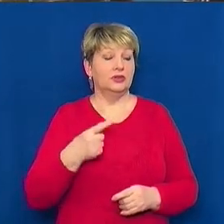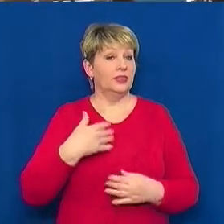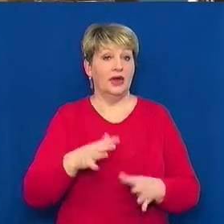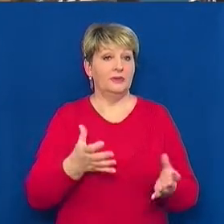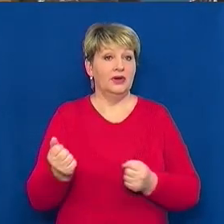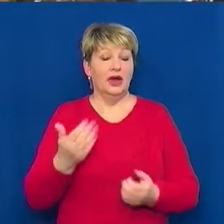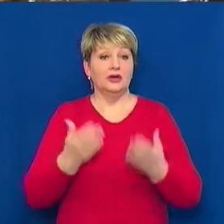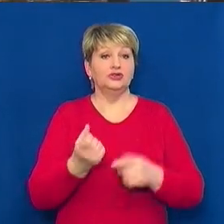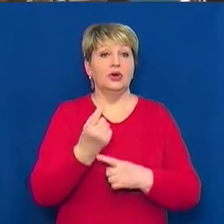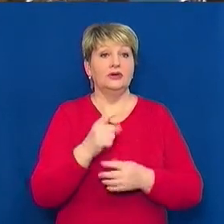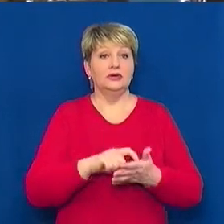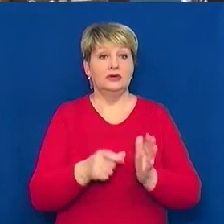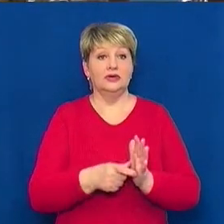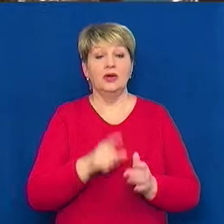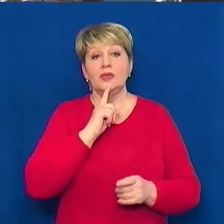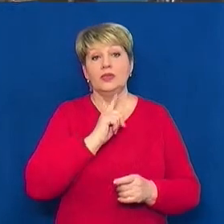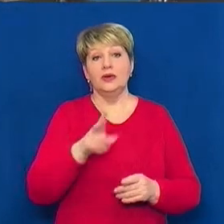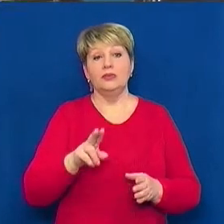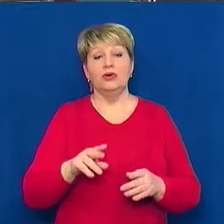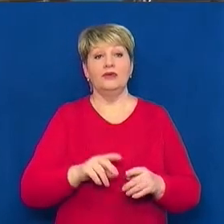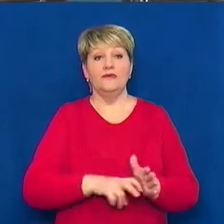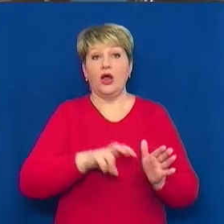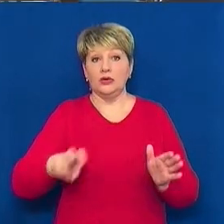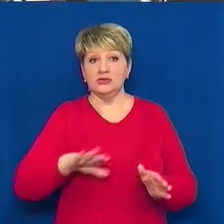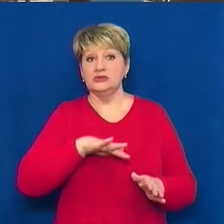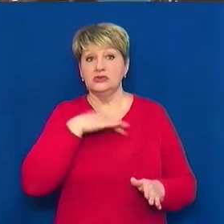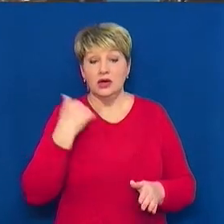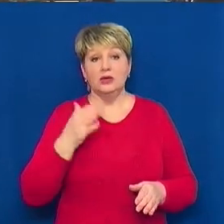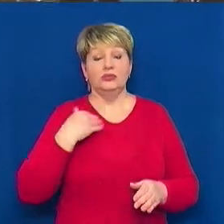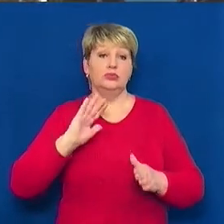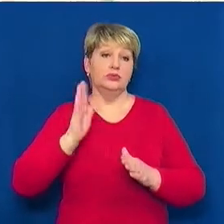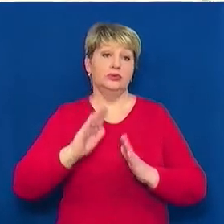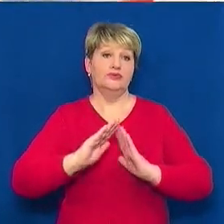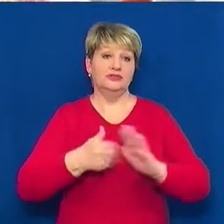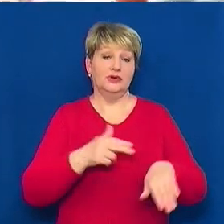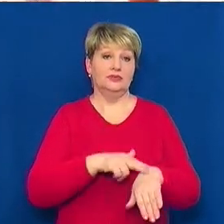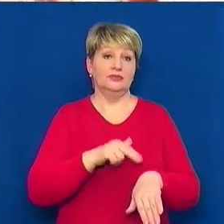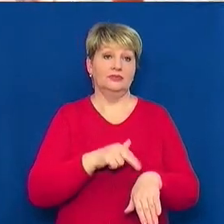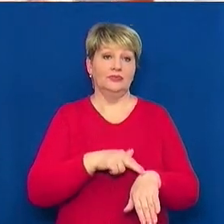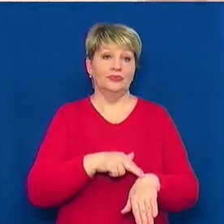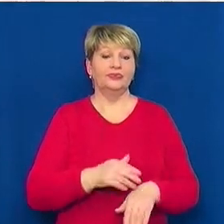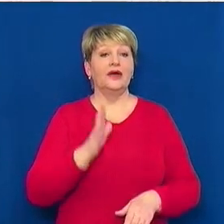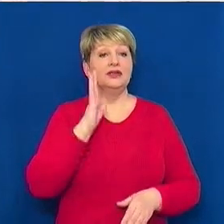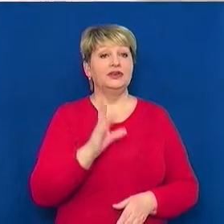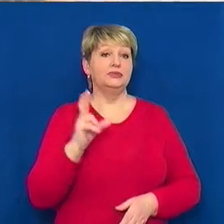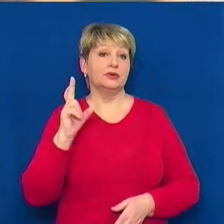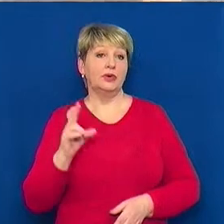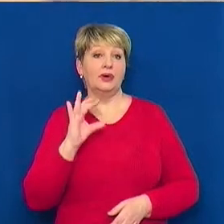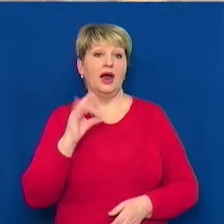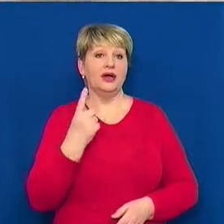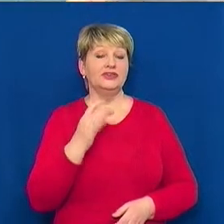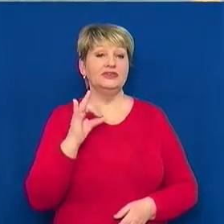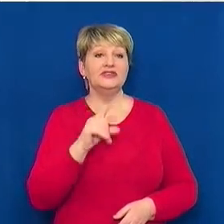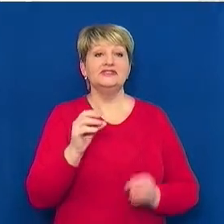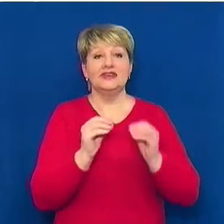зайде, не буде виходити, ми визиваємо працівників міліції. Нехай наводять порядок. Володимир Бойко – один із десяти